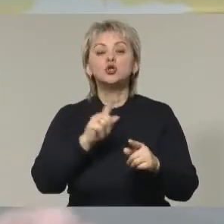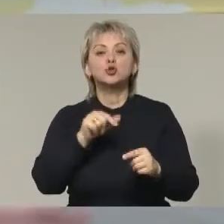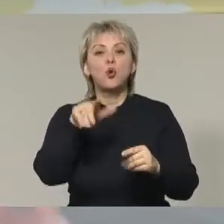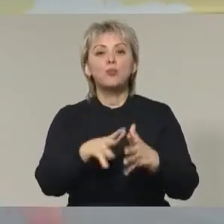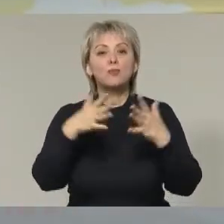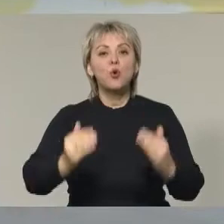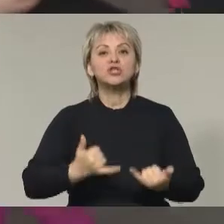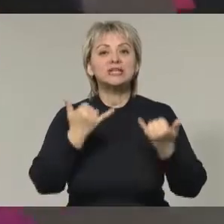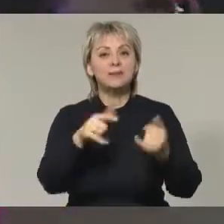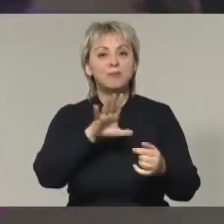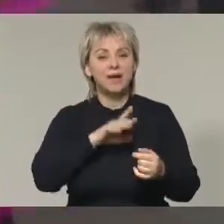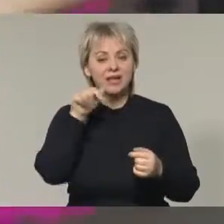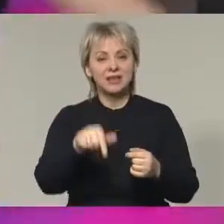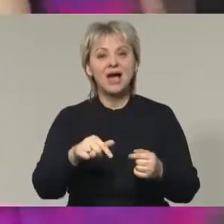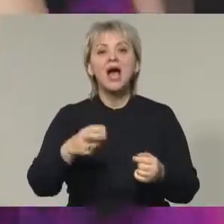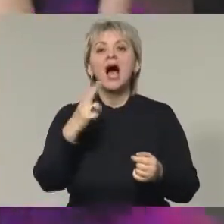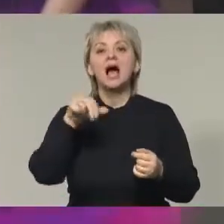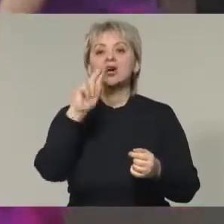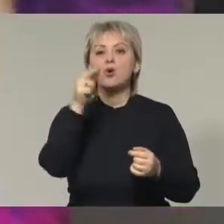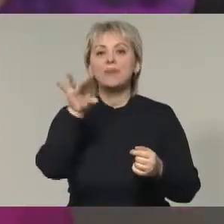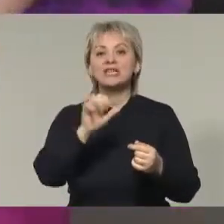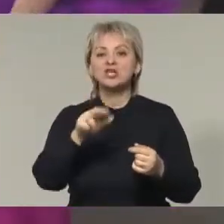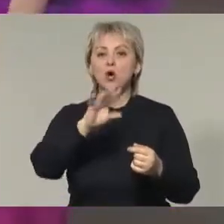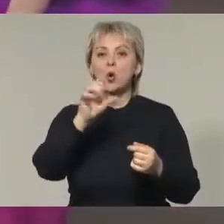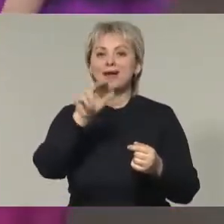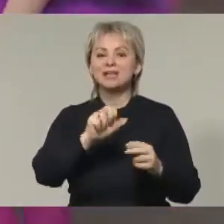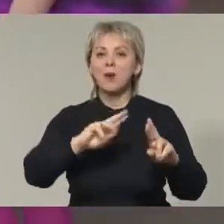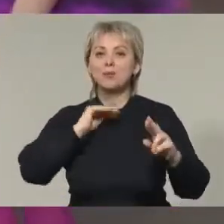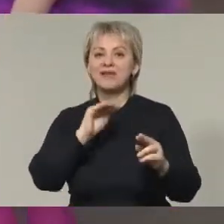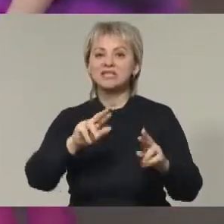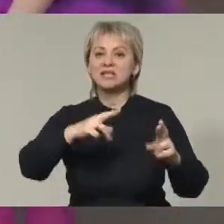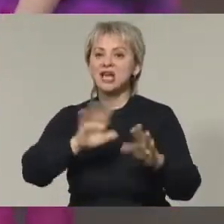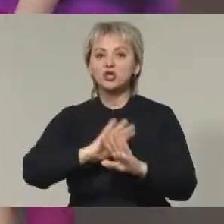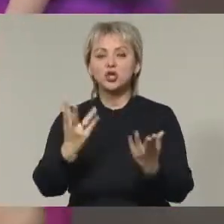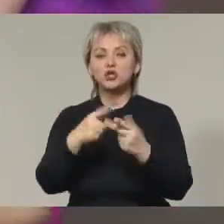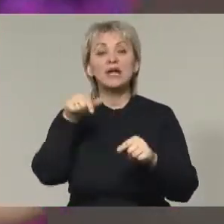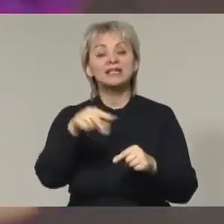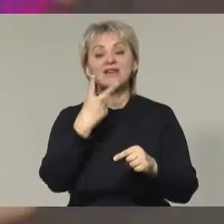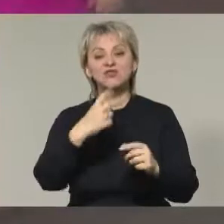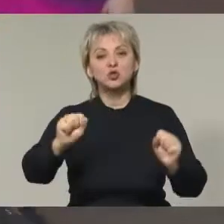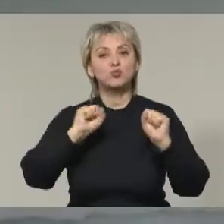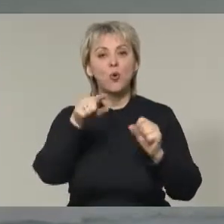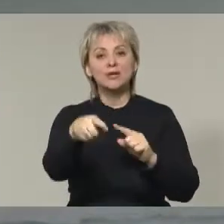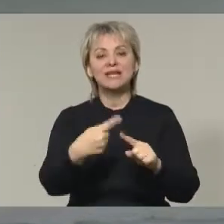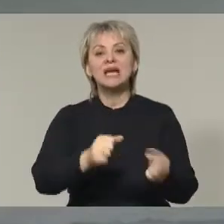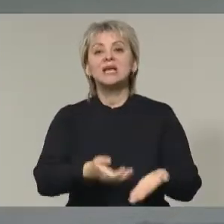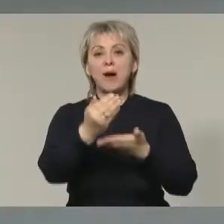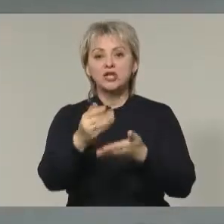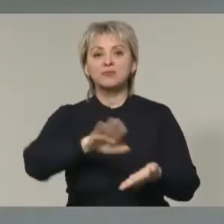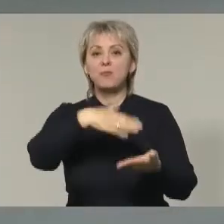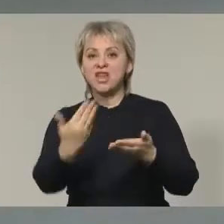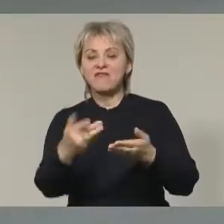к ним больше проявляли интереса». Акробатический рок-н-ролл профессионалы танцем не считают. Это вид спорта со сложными поддержками и